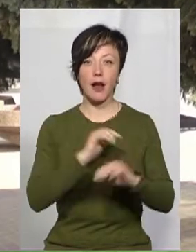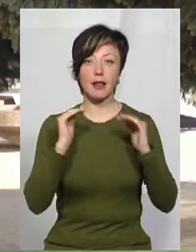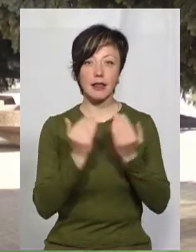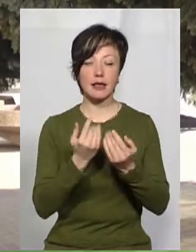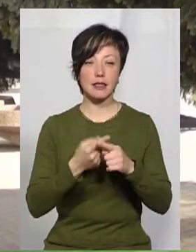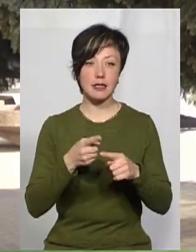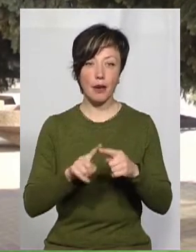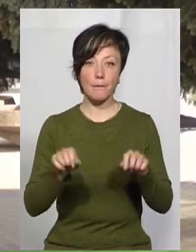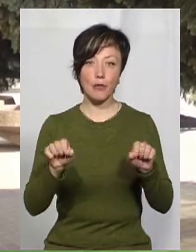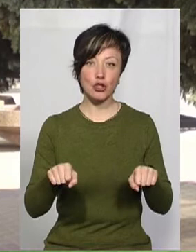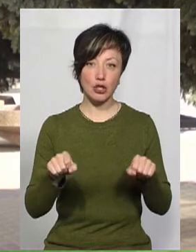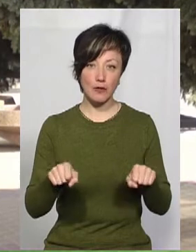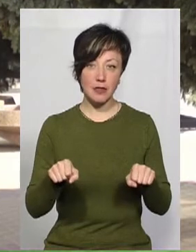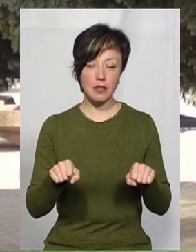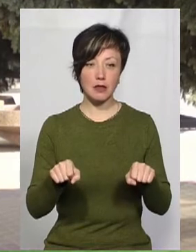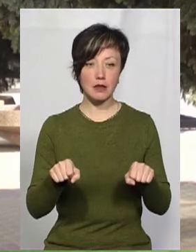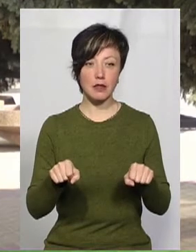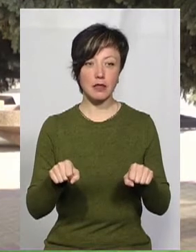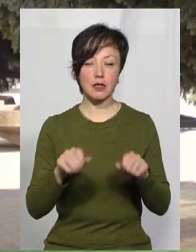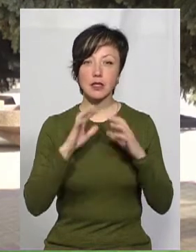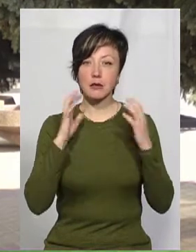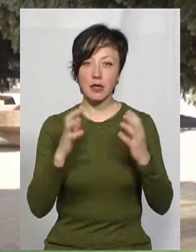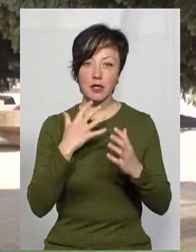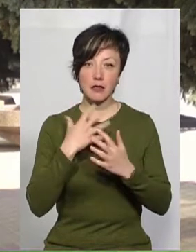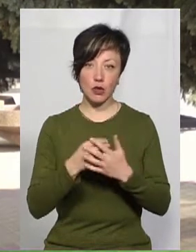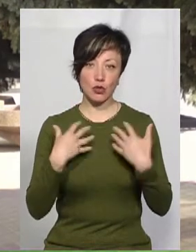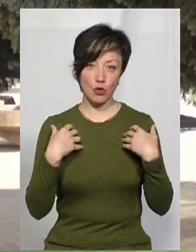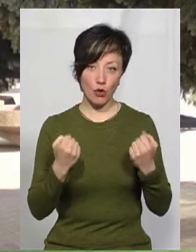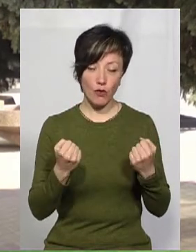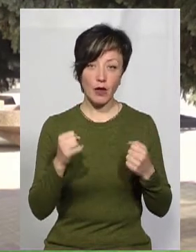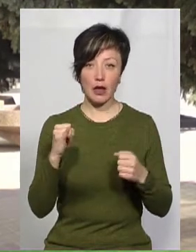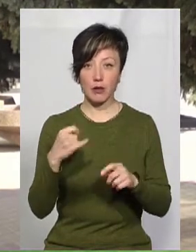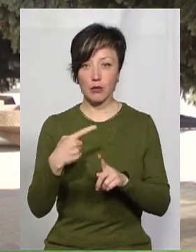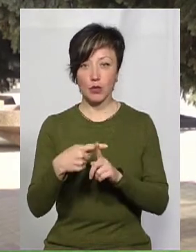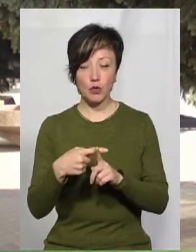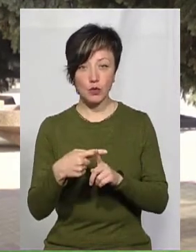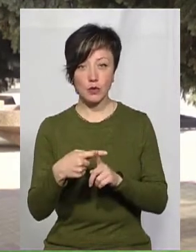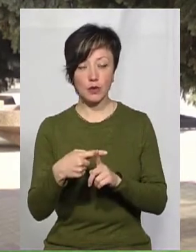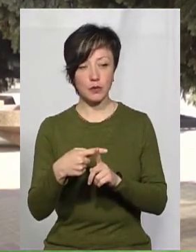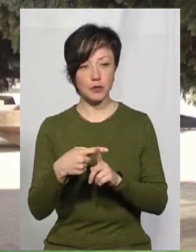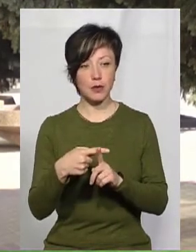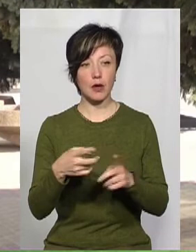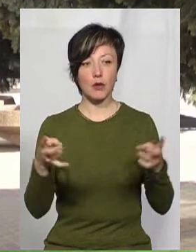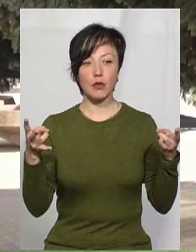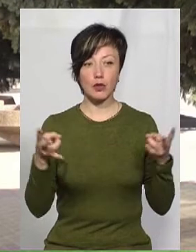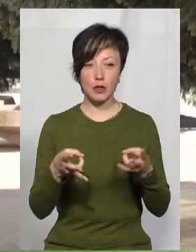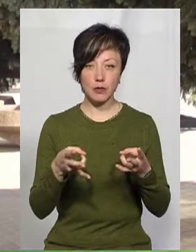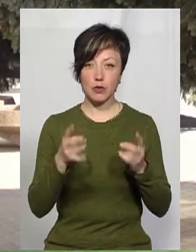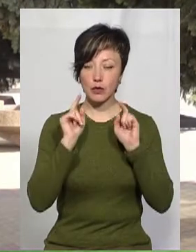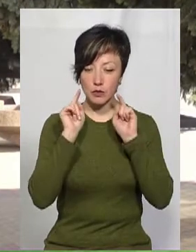– це можливість зберегти своє здоров'я з одного боку, з іншого – це потрібно